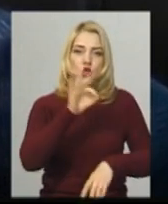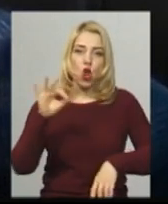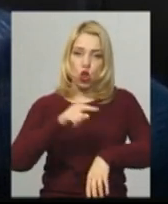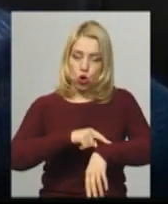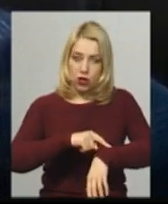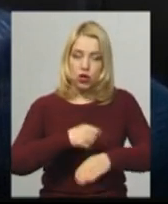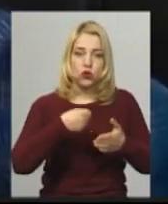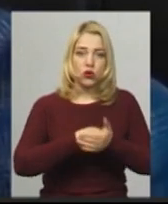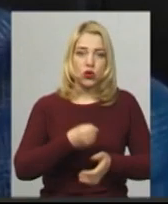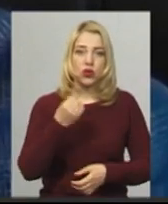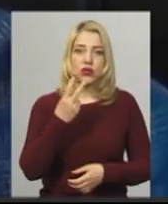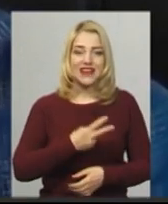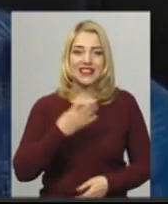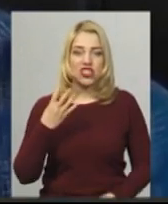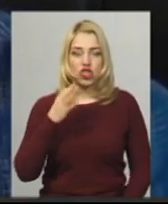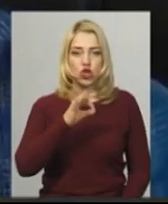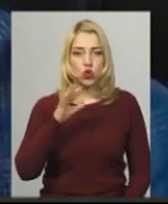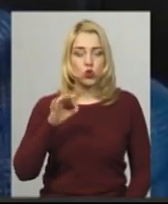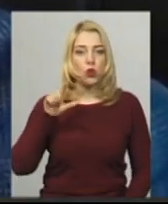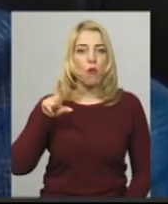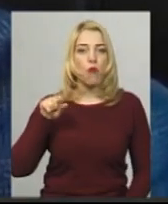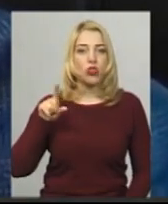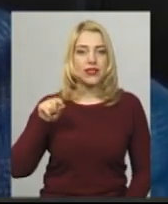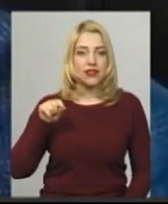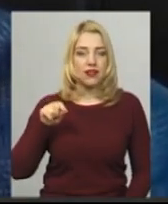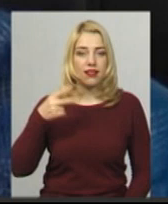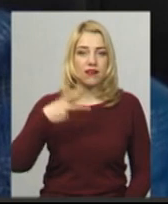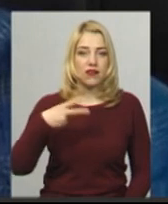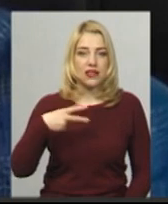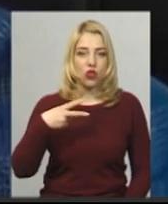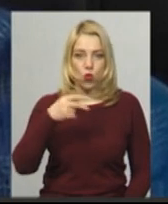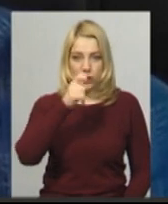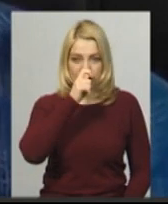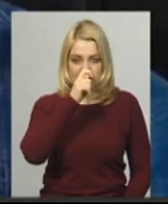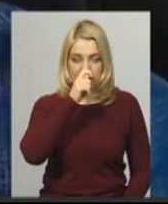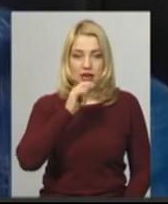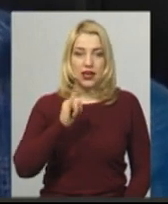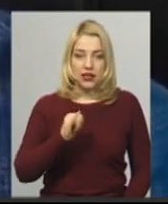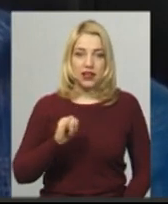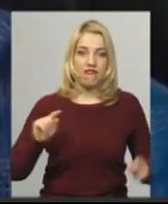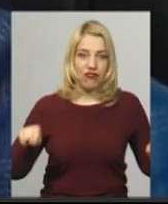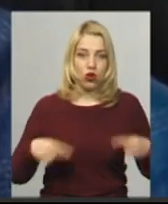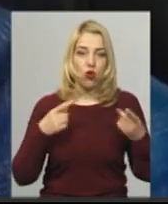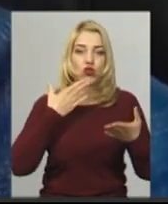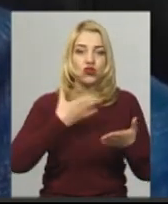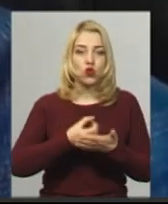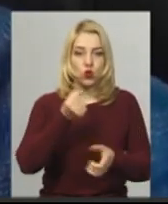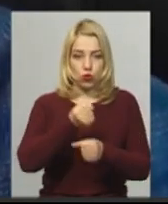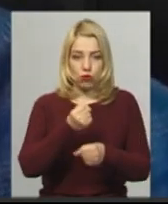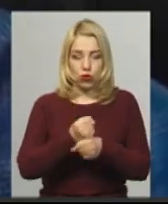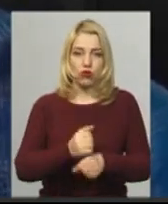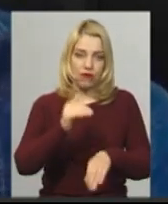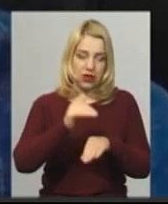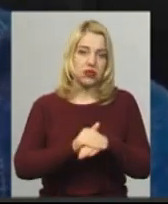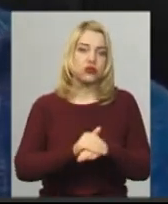24.00 понеділка 20 квітня. І відновить свою роботу фактично вже